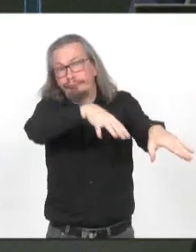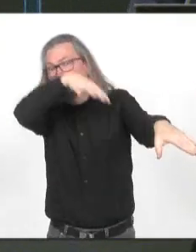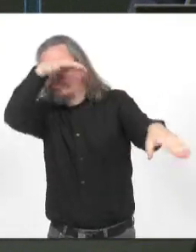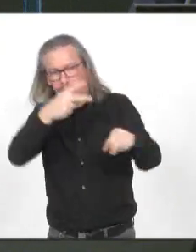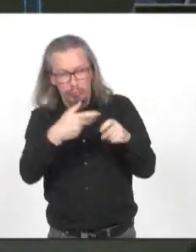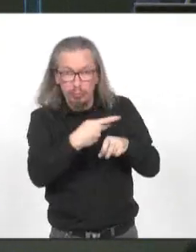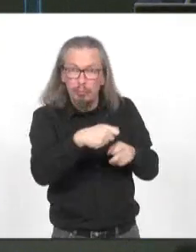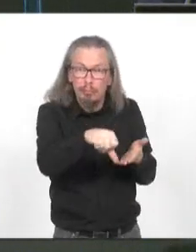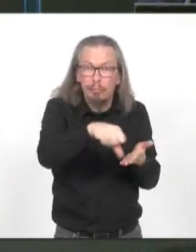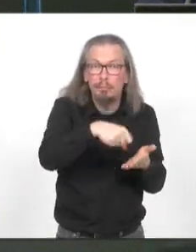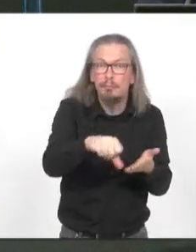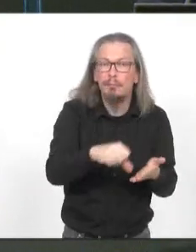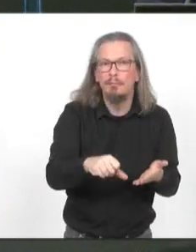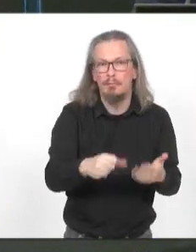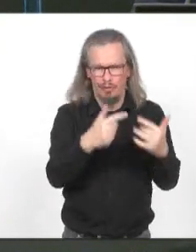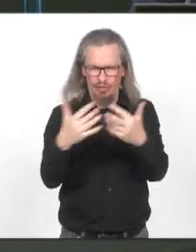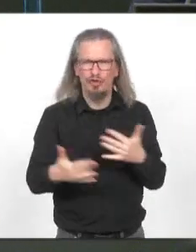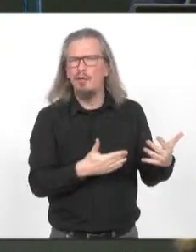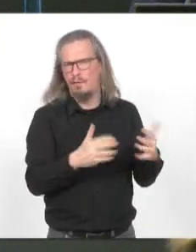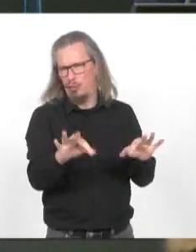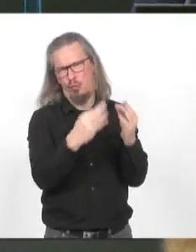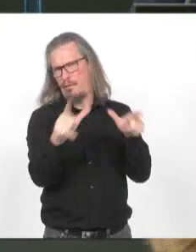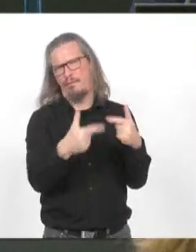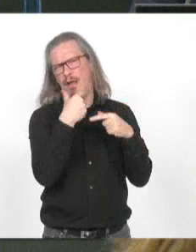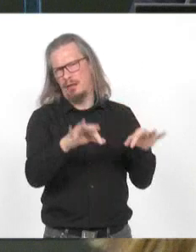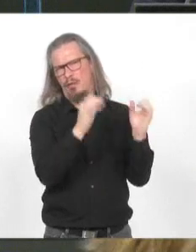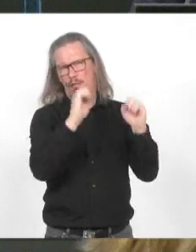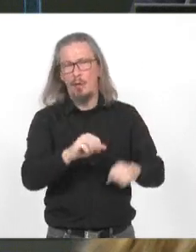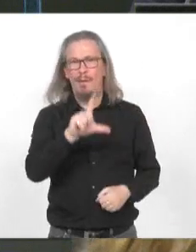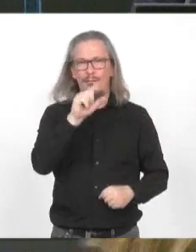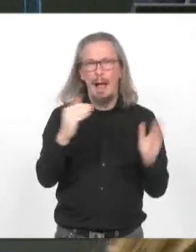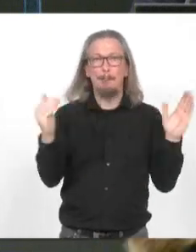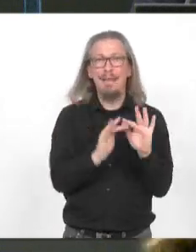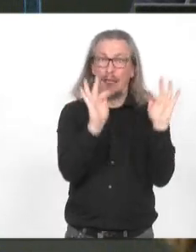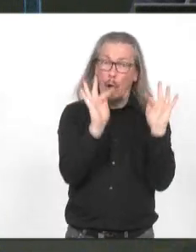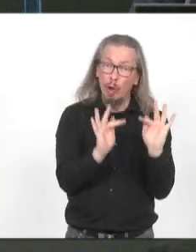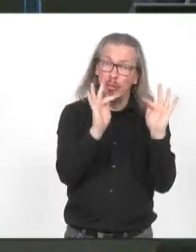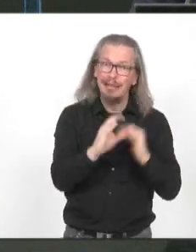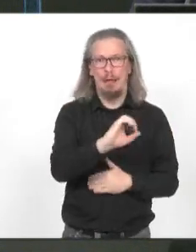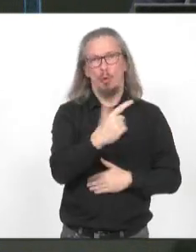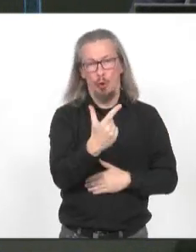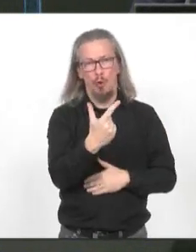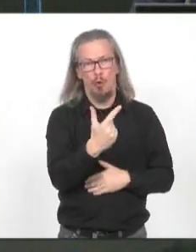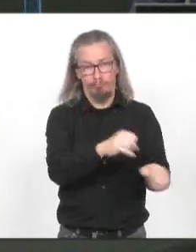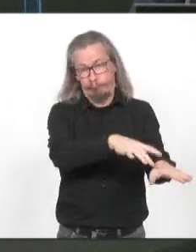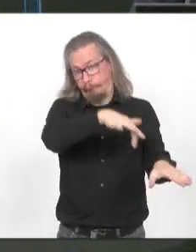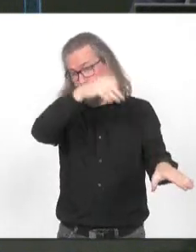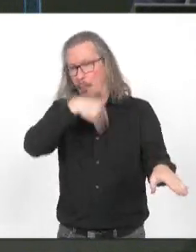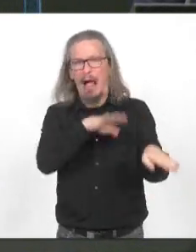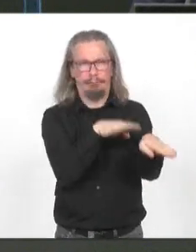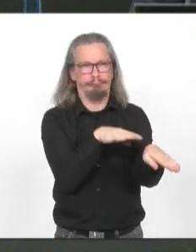connaissons. Et là, je cite le chiffre que vous pourrez là aussi vérifier, de 20 000 tonnes de CO2 produites par les embouteillages.